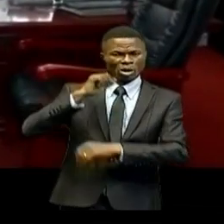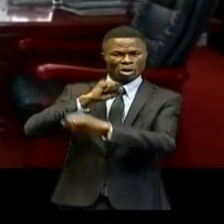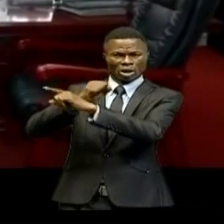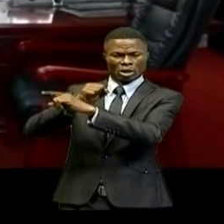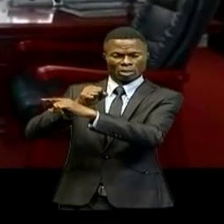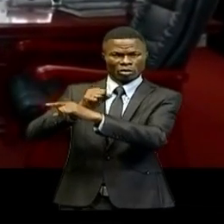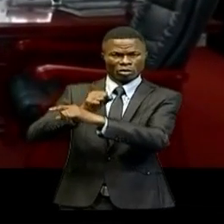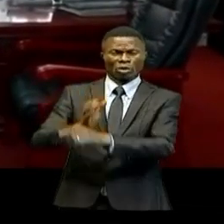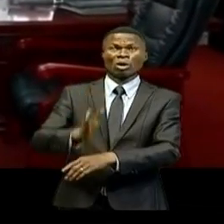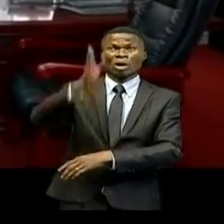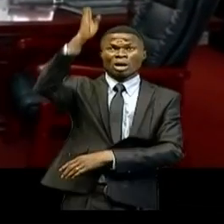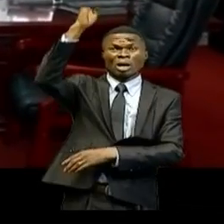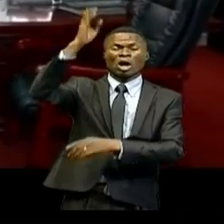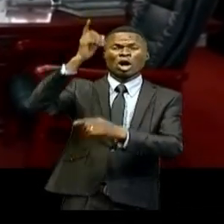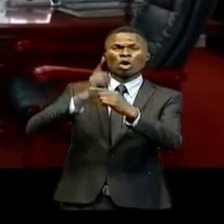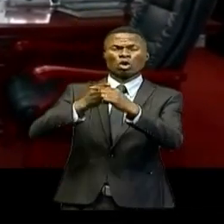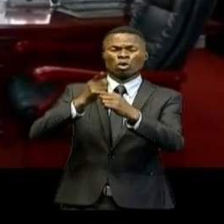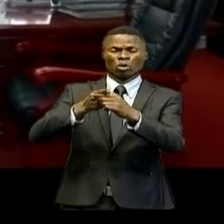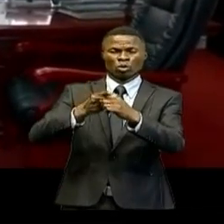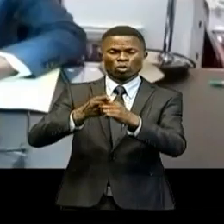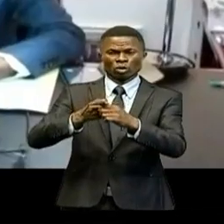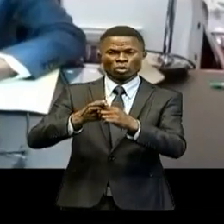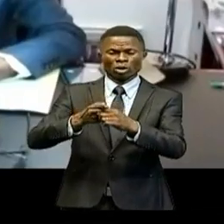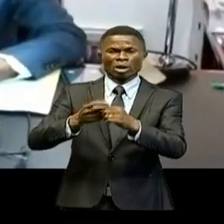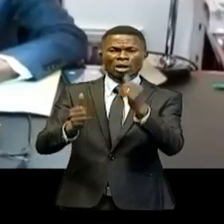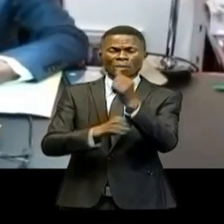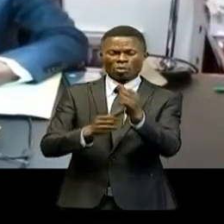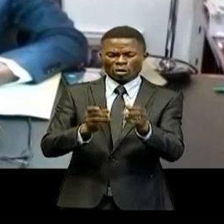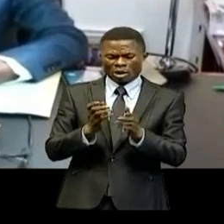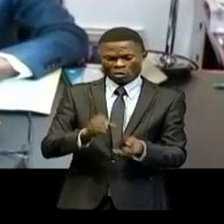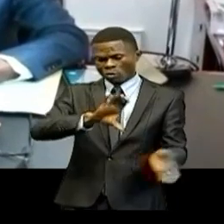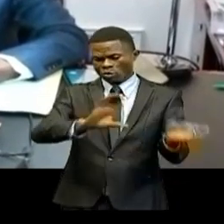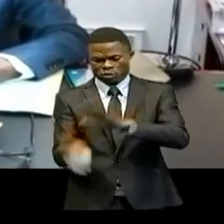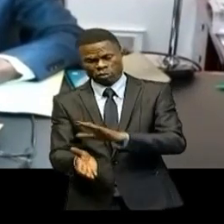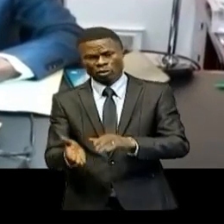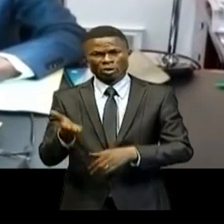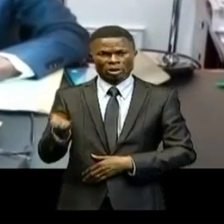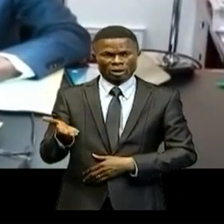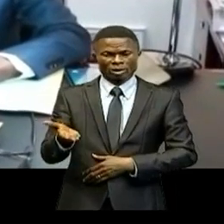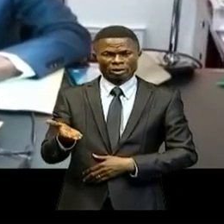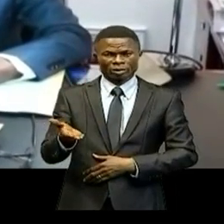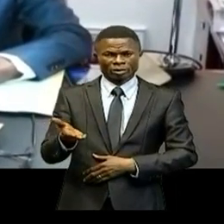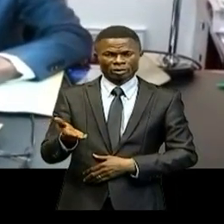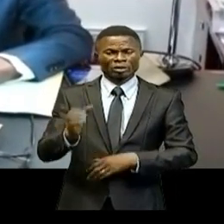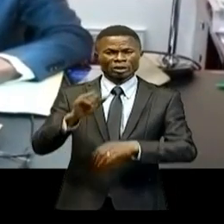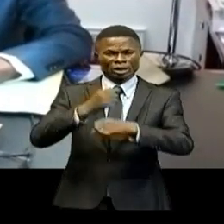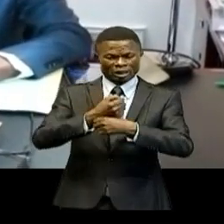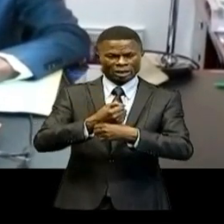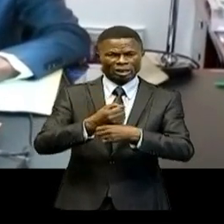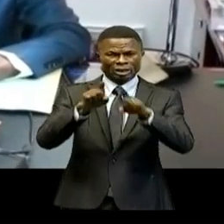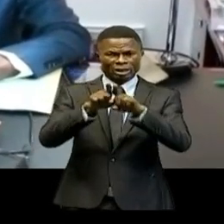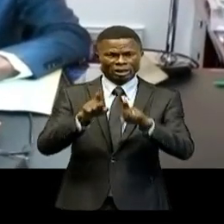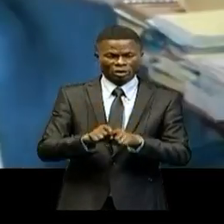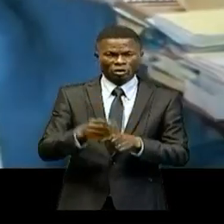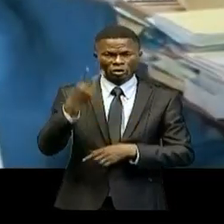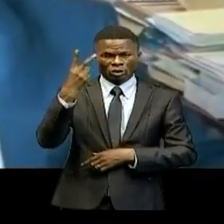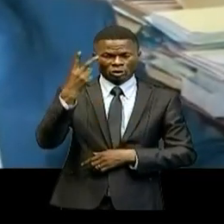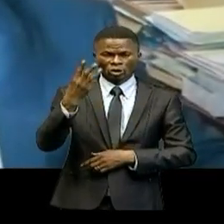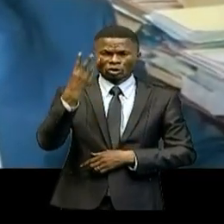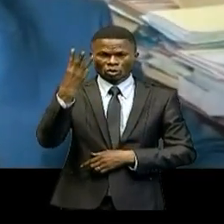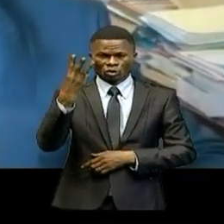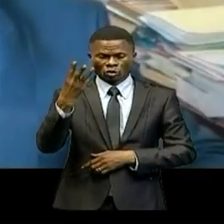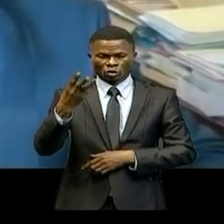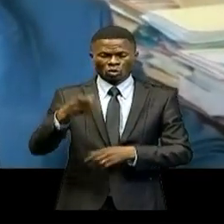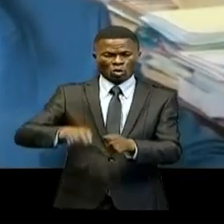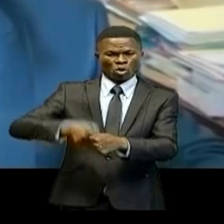pylônes haute tension menacées par les érosions. L'installation des deux ou trois cabines